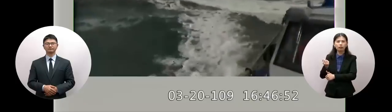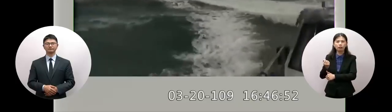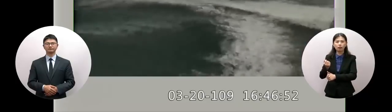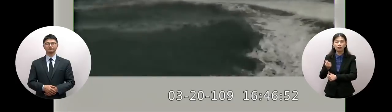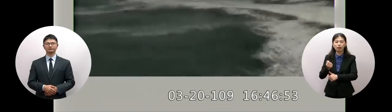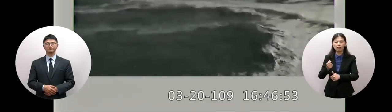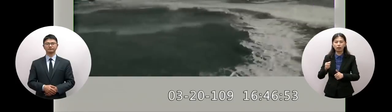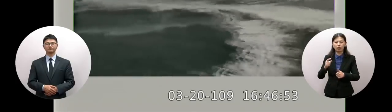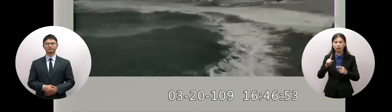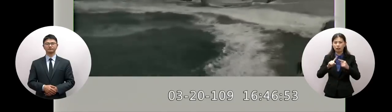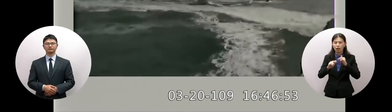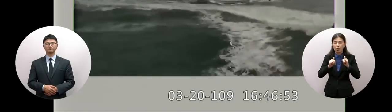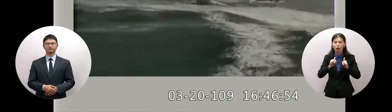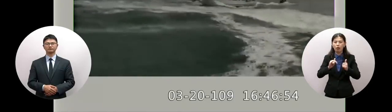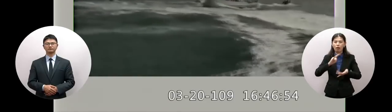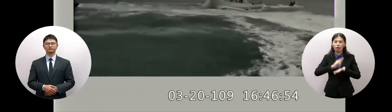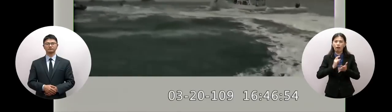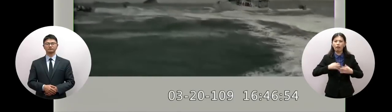解內部的衝突